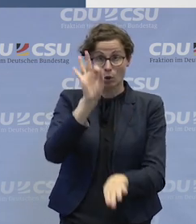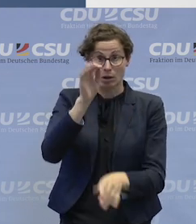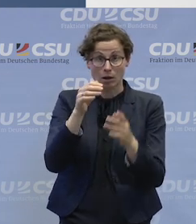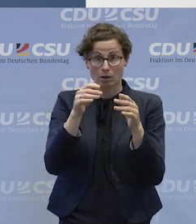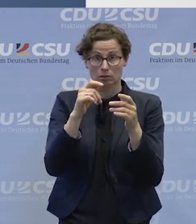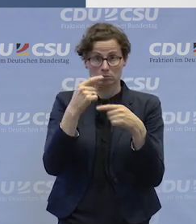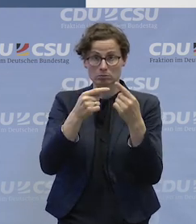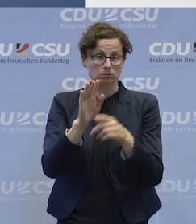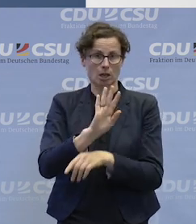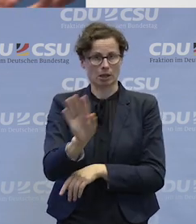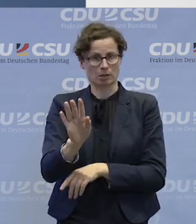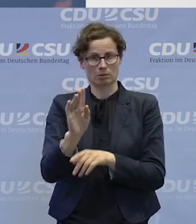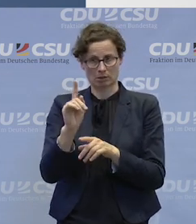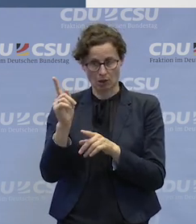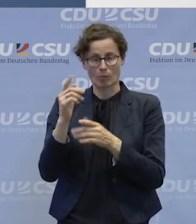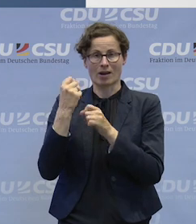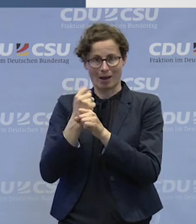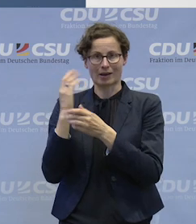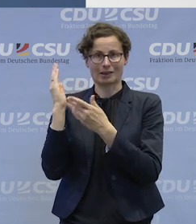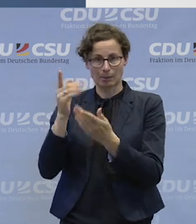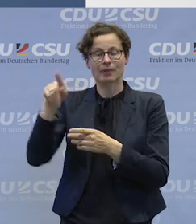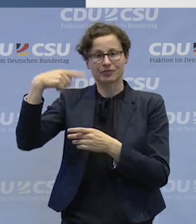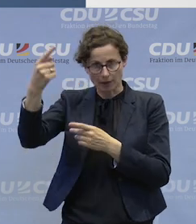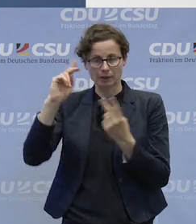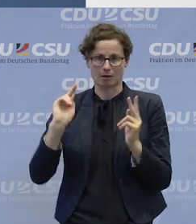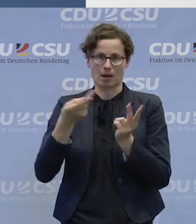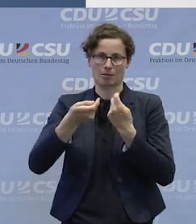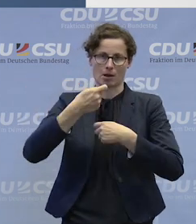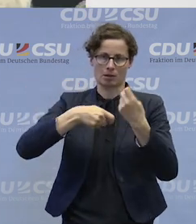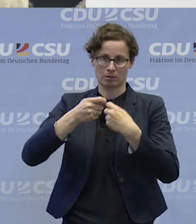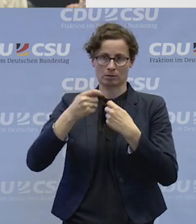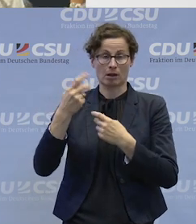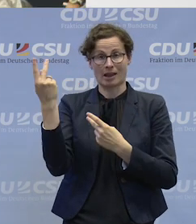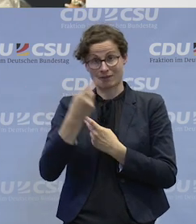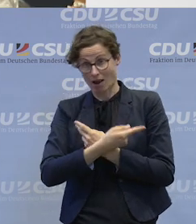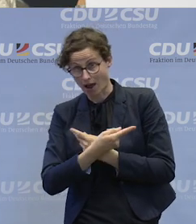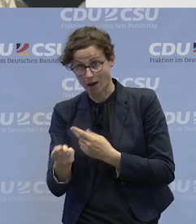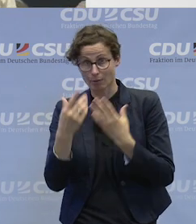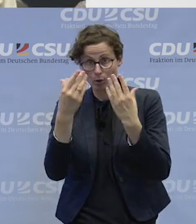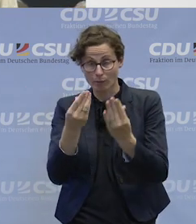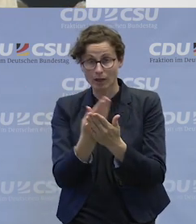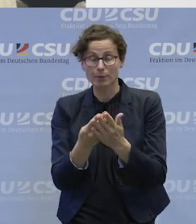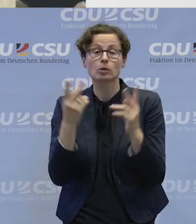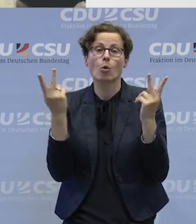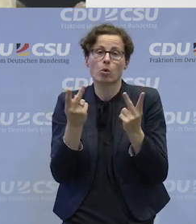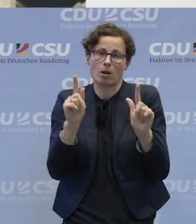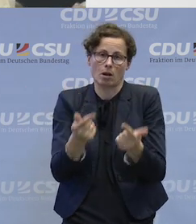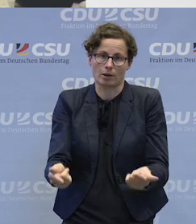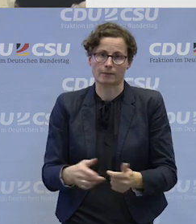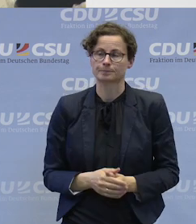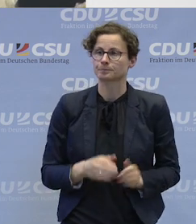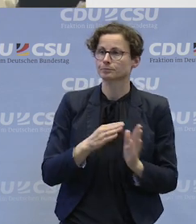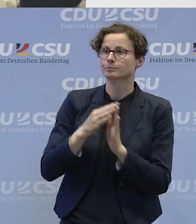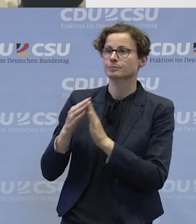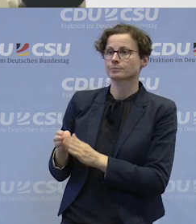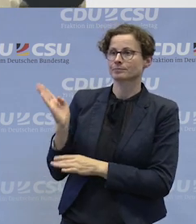behandelt werden. Das hängt von Arbeitgeber zu Arbeitgeber, glaube ich. Das ist unterschiedlich. Eine nächste Frage, bitte. Stellen Sie auf, stellen